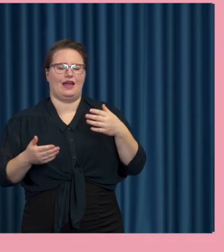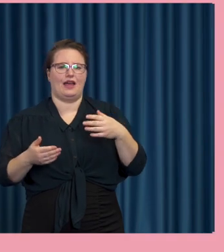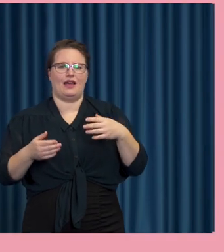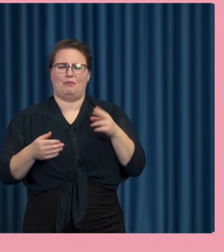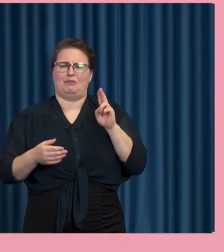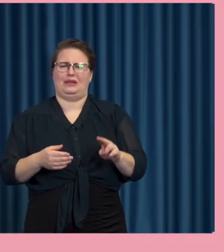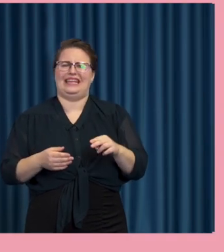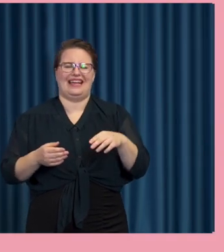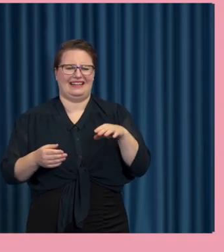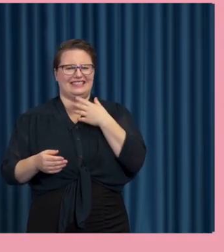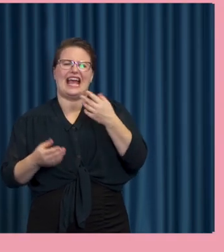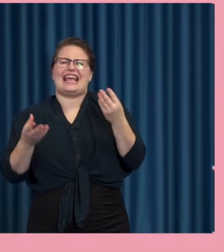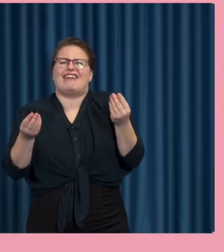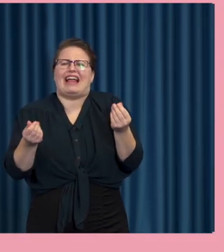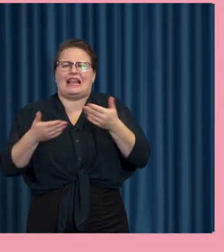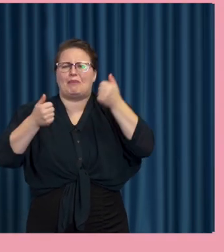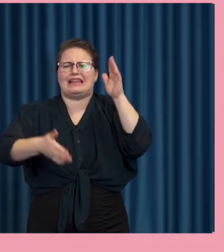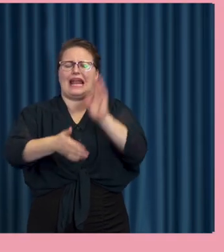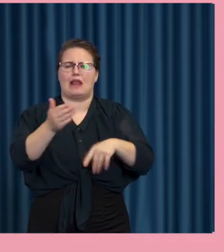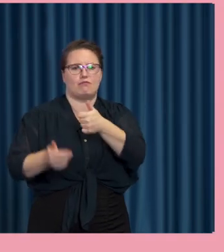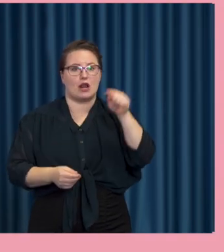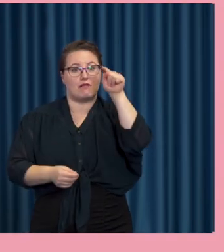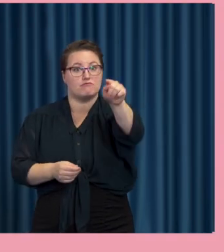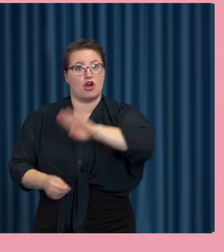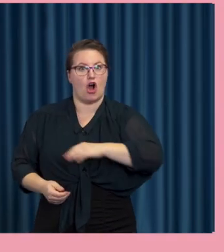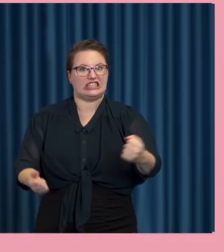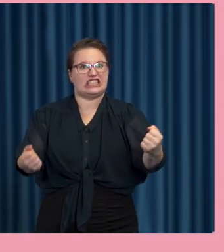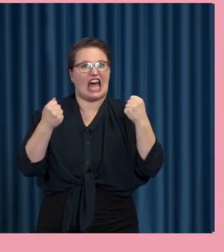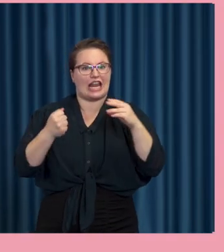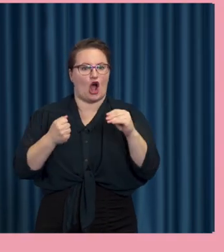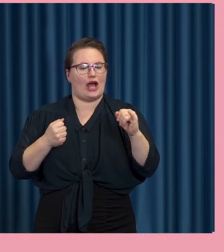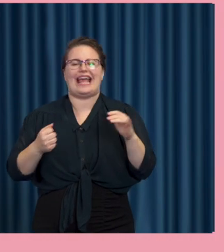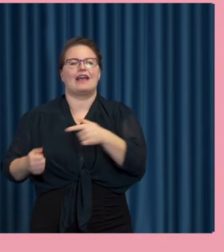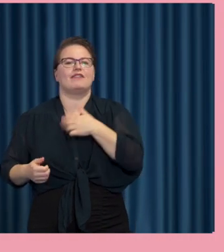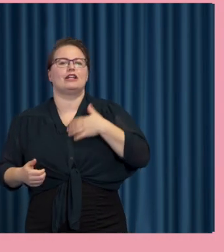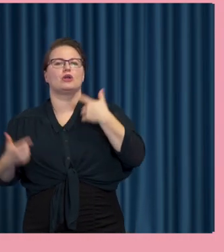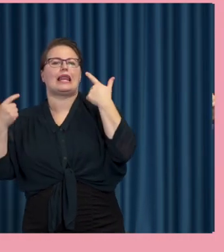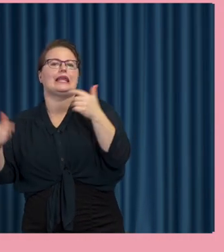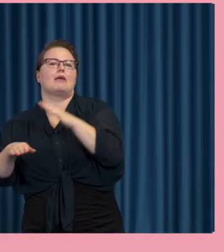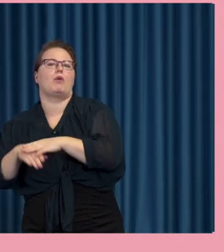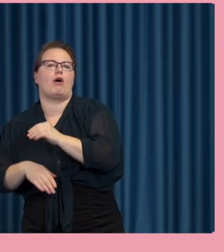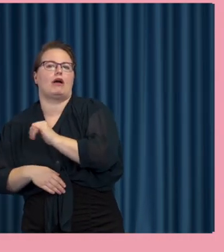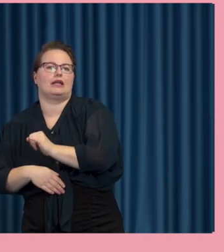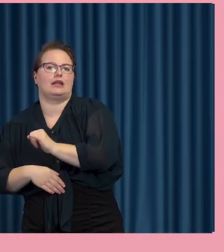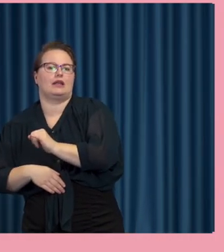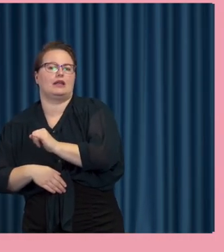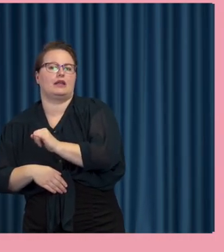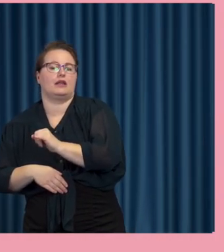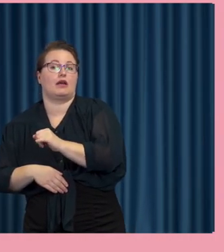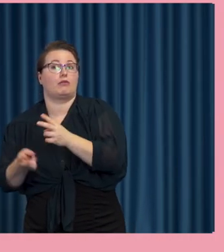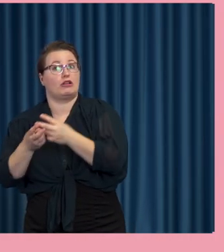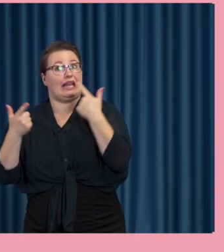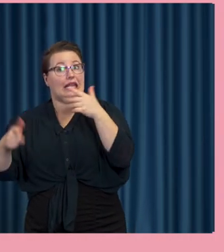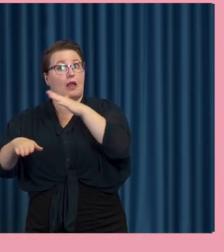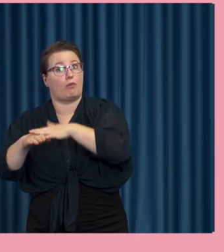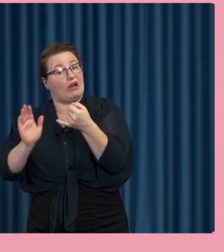den bästa kniven. vill ett kvalitativt argument. Det vill att en tillförlitlig AI i vår väg då. Och då har man lagt in en slags värdegrund eller en slags